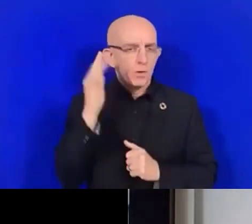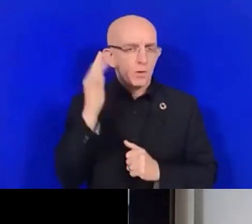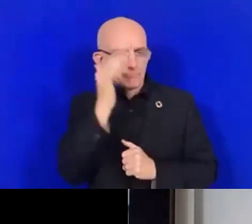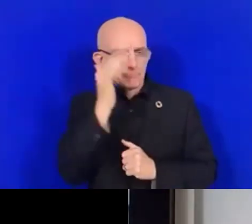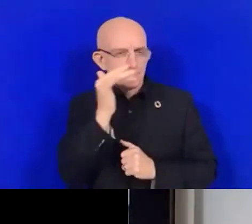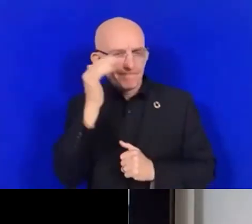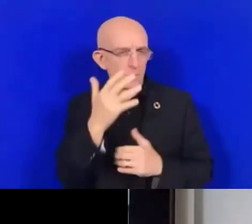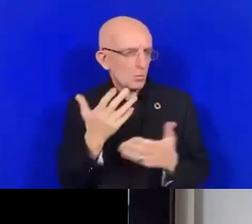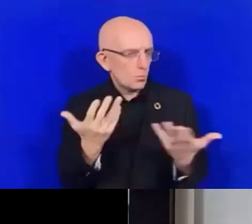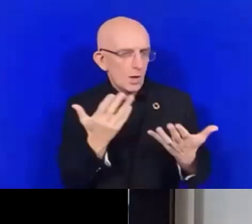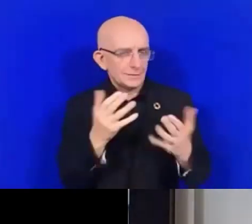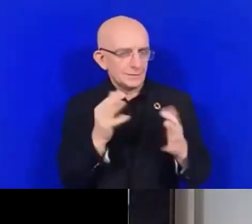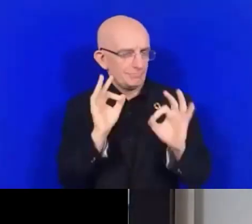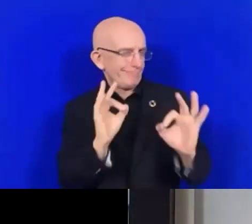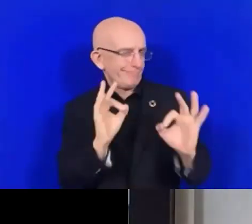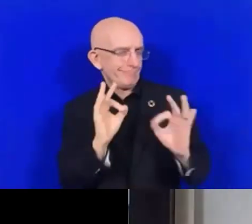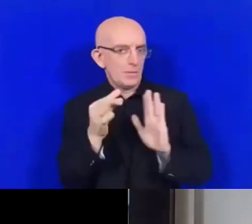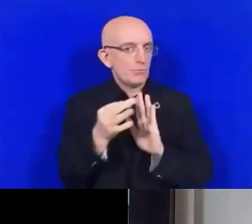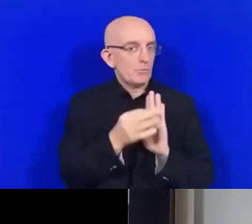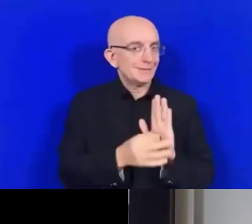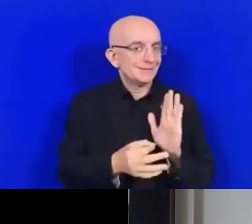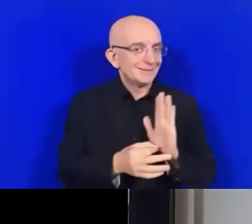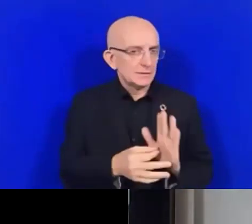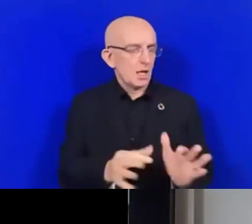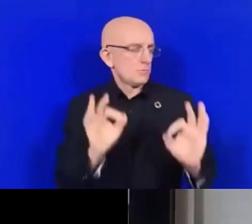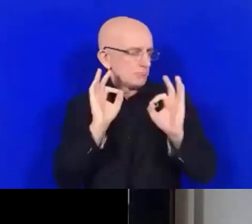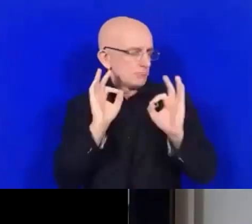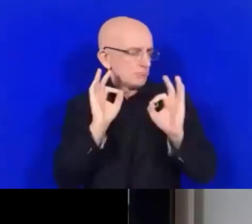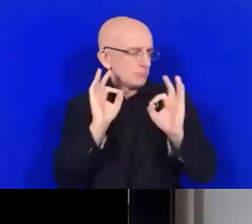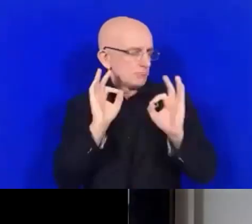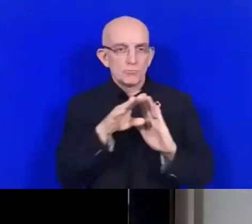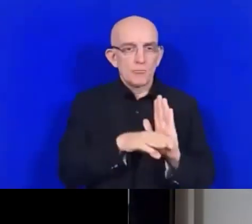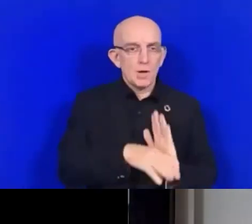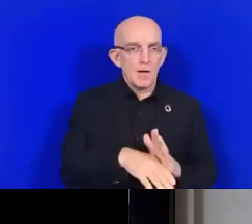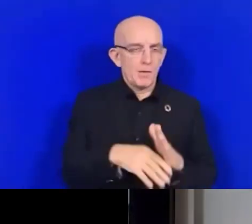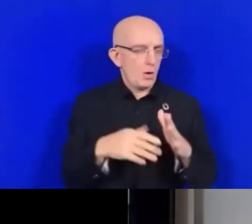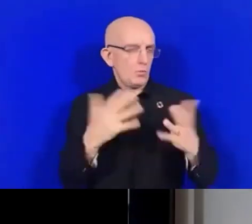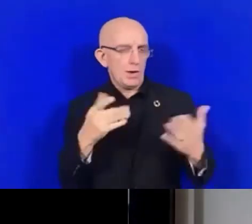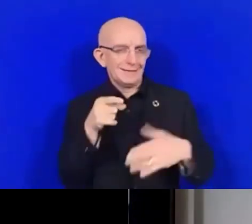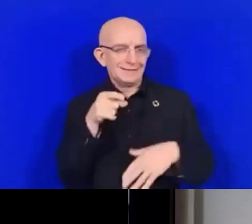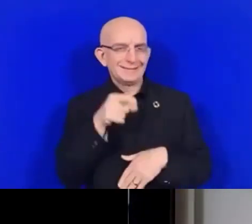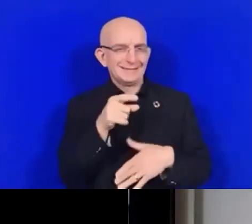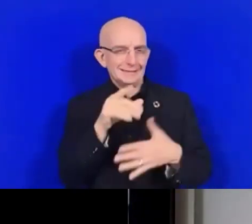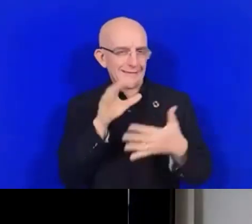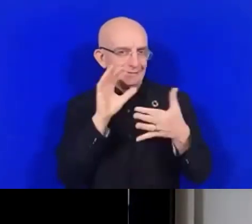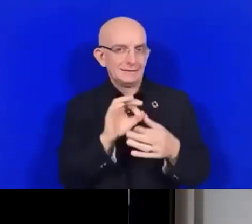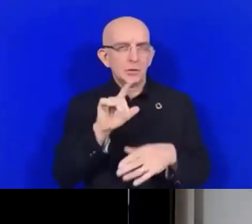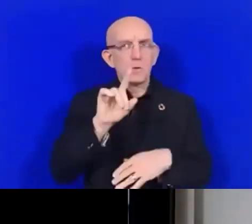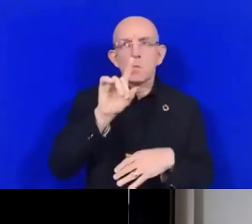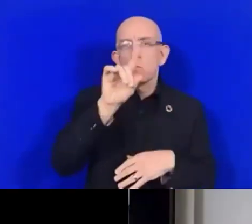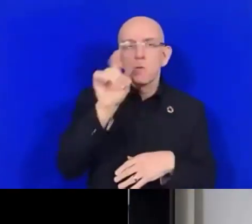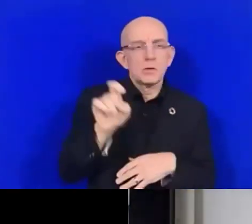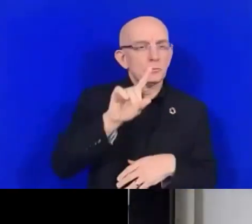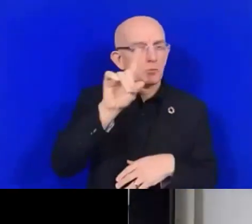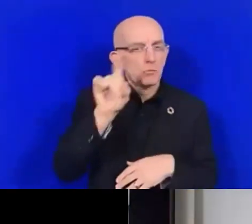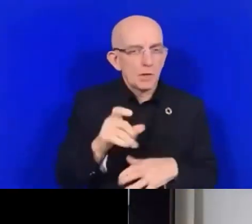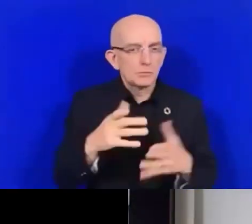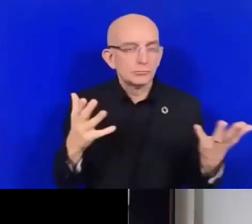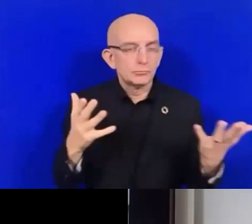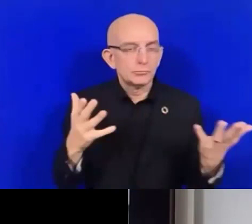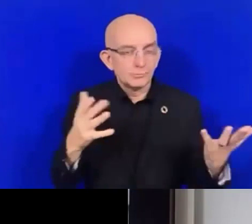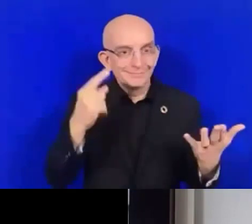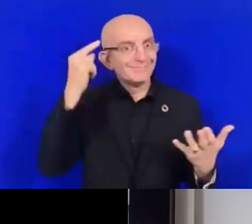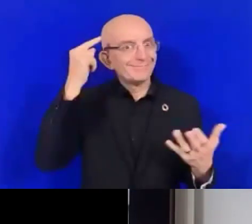meilleure politique, quelle est la meilleure réponse à une certaine question, souvenez-vous que le but ultime est l'égalité sincère